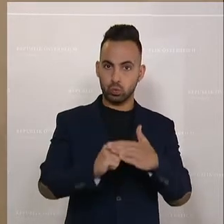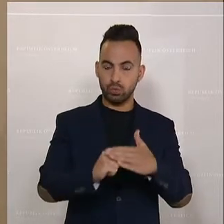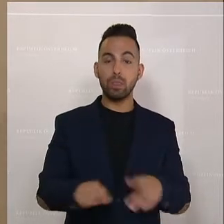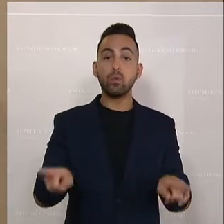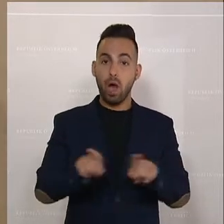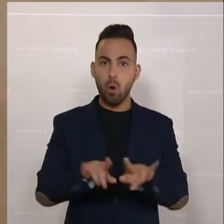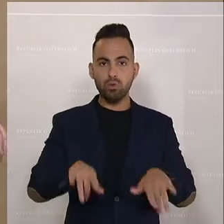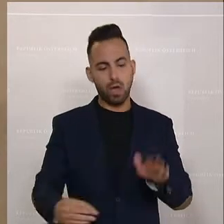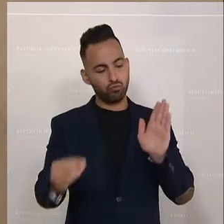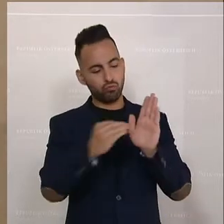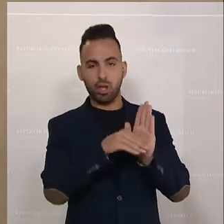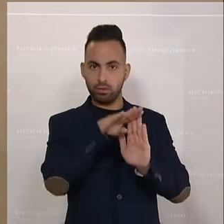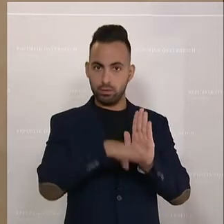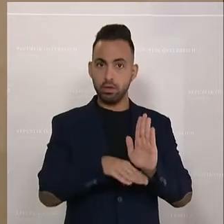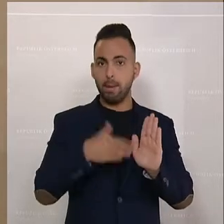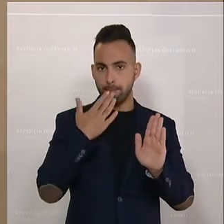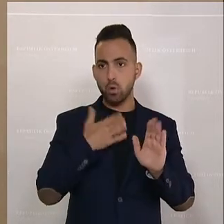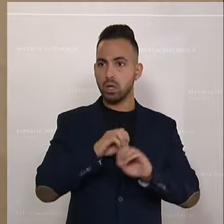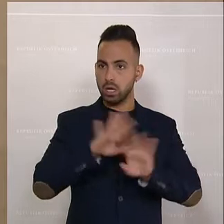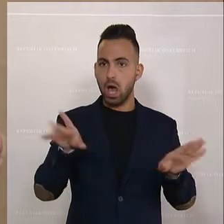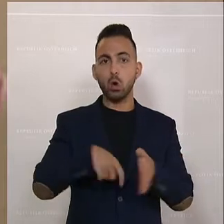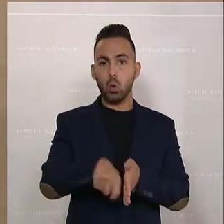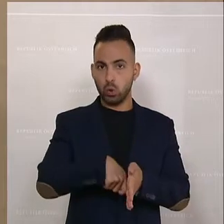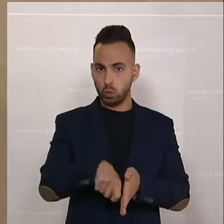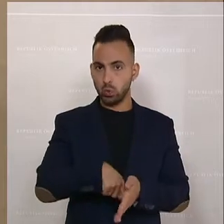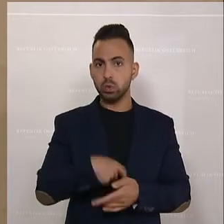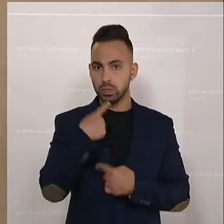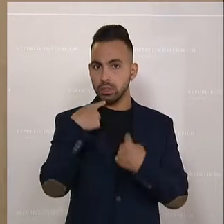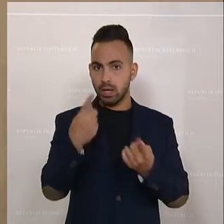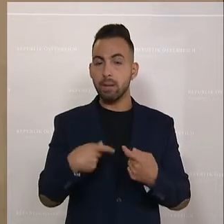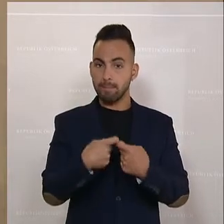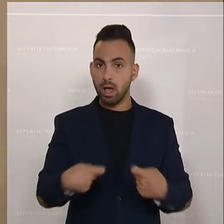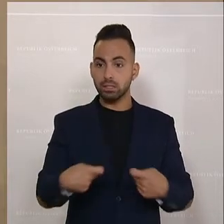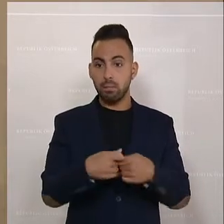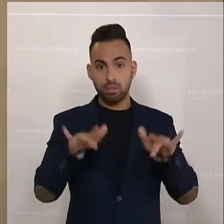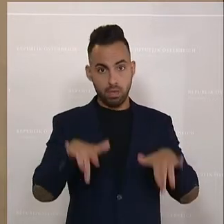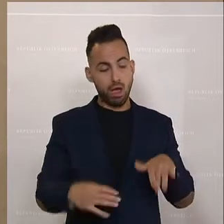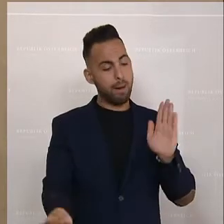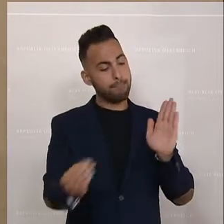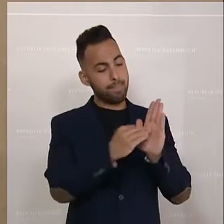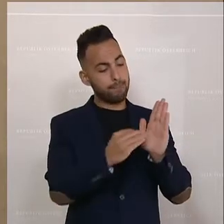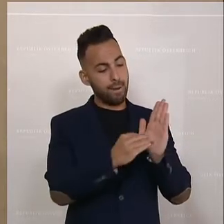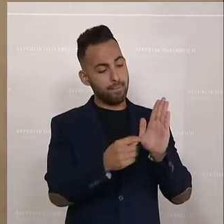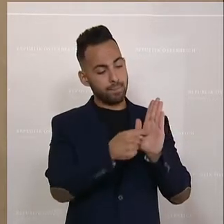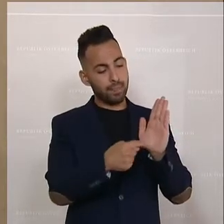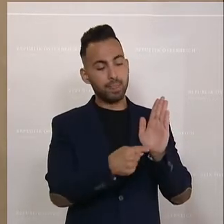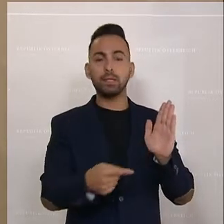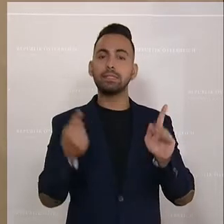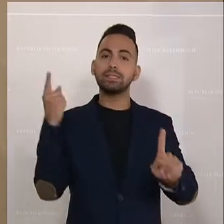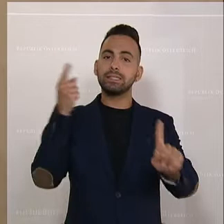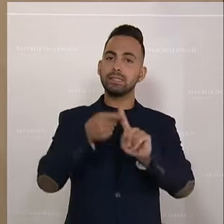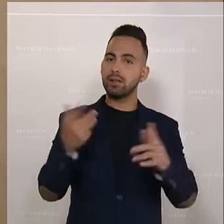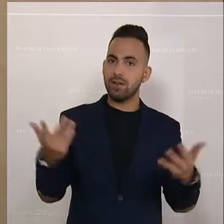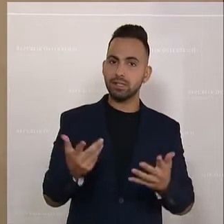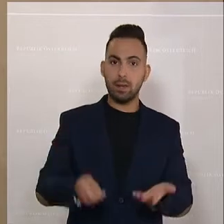wir sehr wohl auch, und da möchte ich schon eine Korrektur anbringen, sehr wohl auch Maßnahmen gesetzt, die dafür sorgen sollen, dass